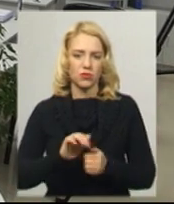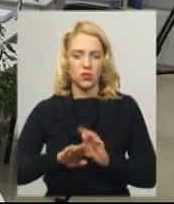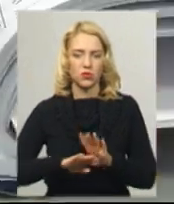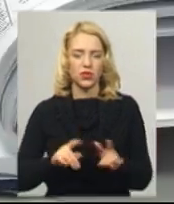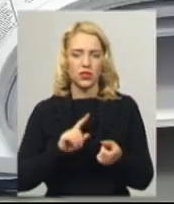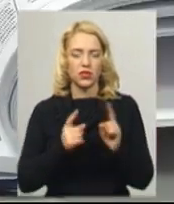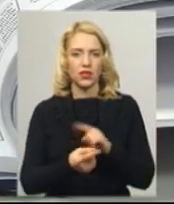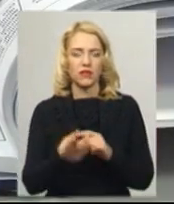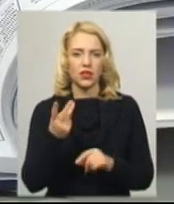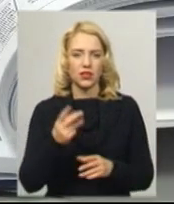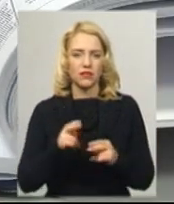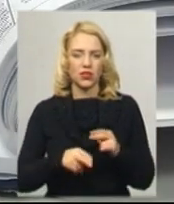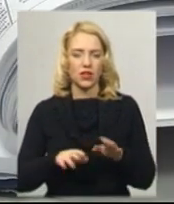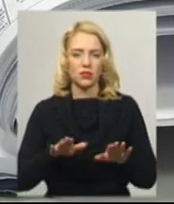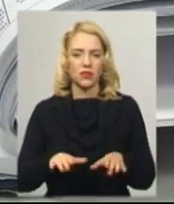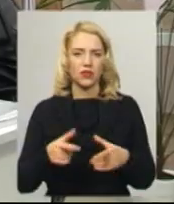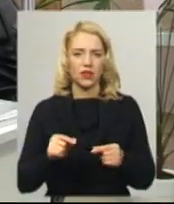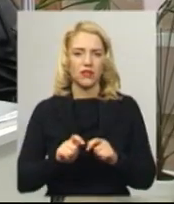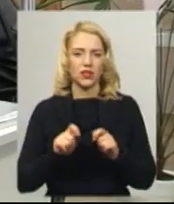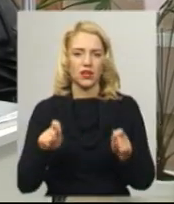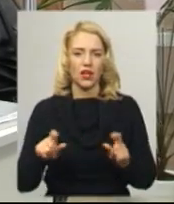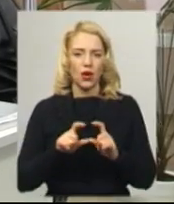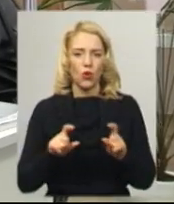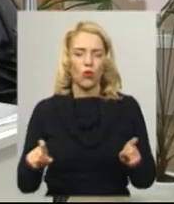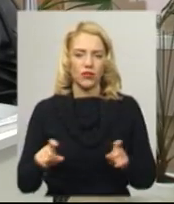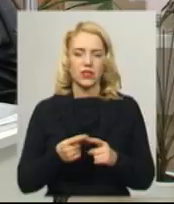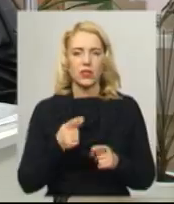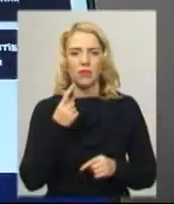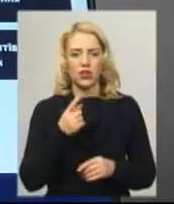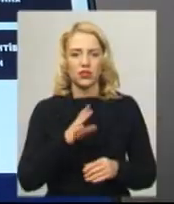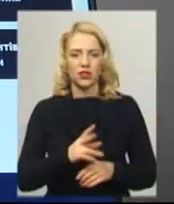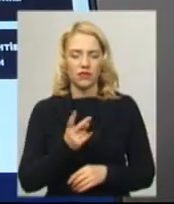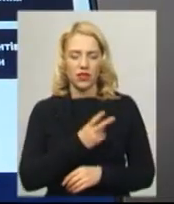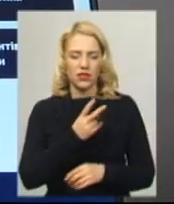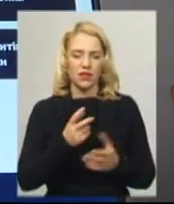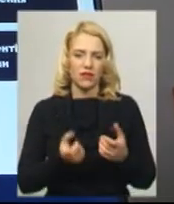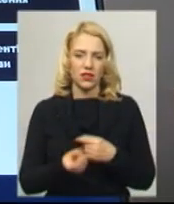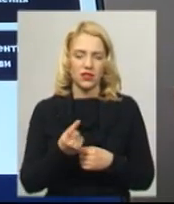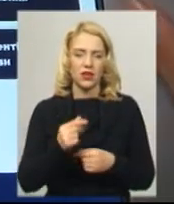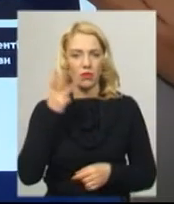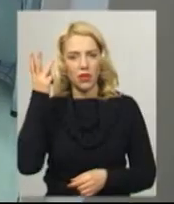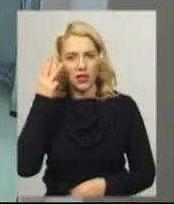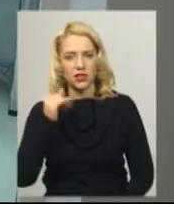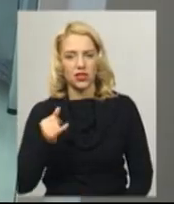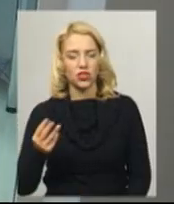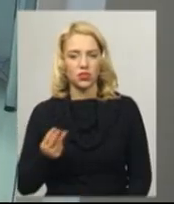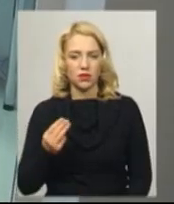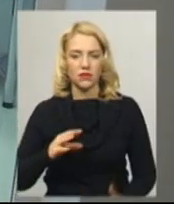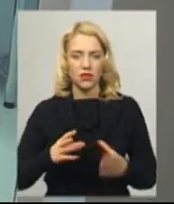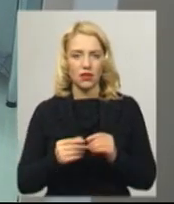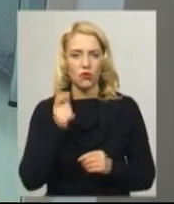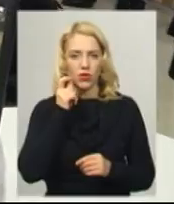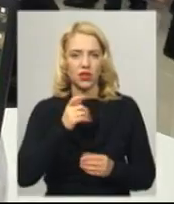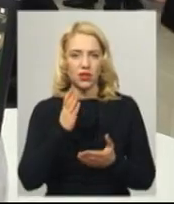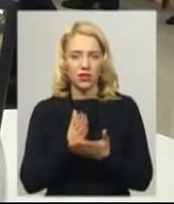став третім і завершальним містом, де відкрили офіс «Опенспейс». Перші два з'явилися у Хмельницькому та Шепетівці. Загалом в Україні діє 49 таких